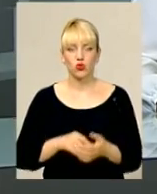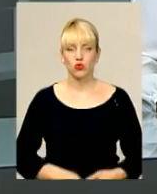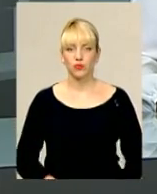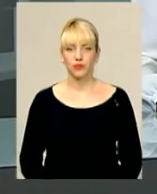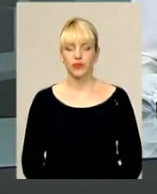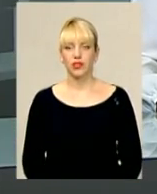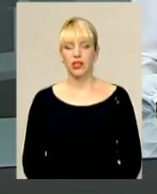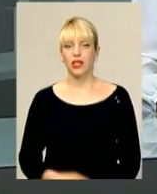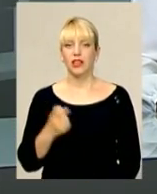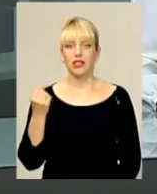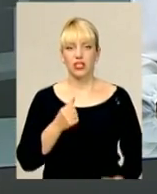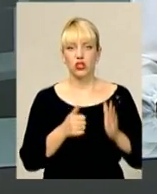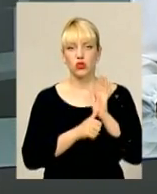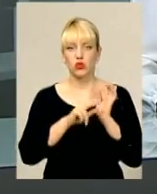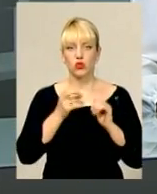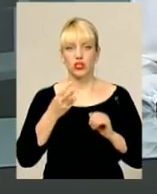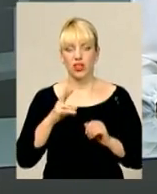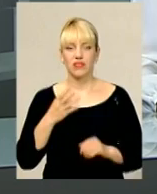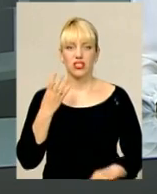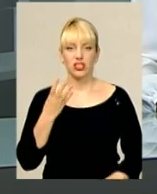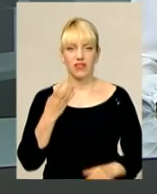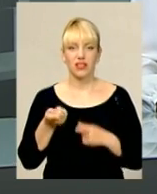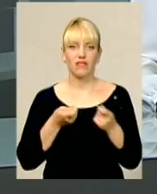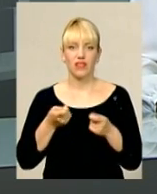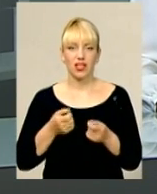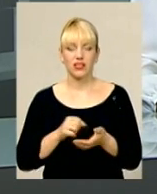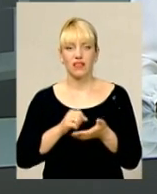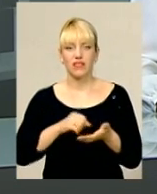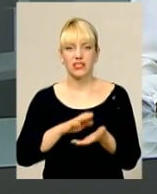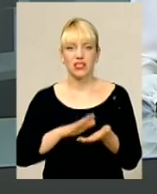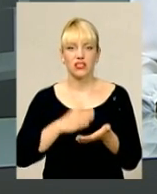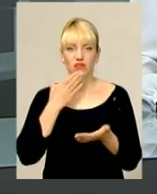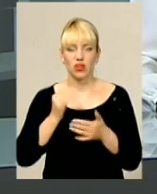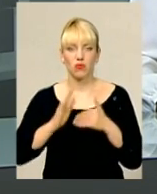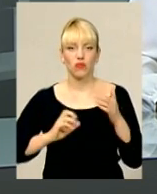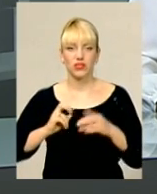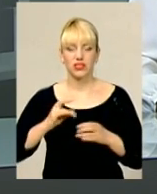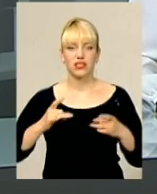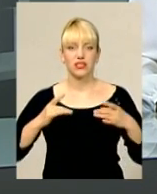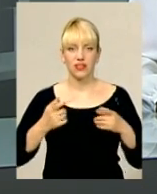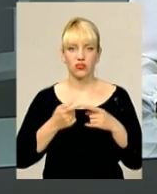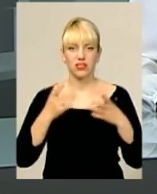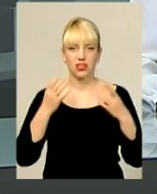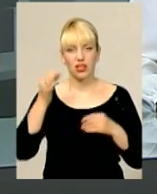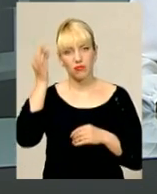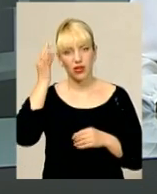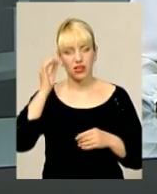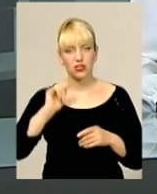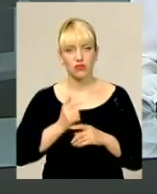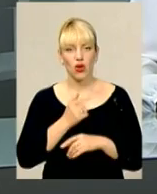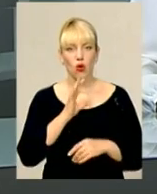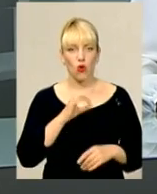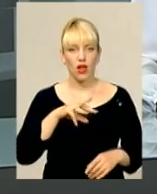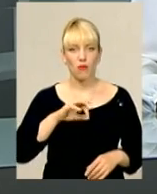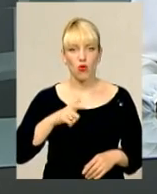На тижні 6 червня 4 влада відзначила своє професійне сято. У цей день знову пригадували Ольгу